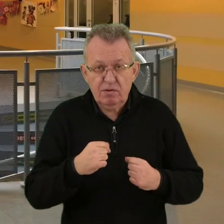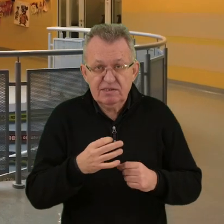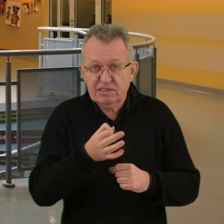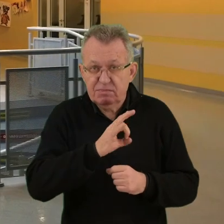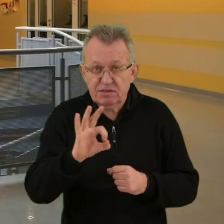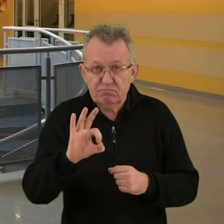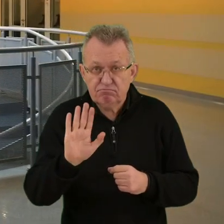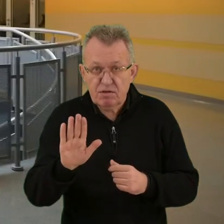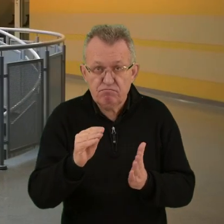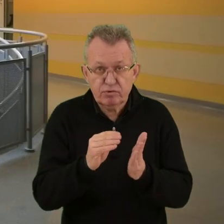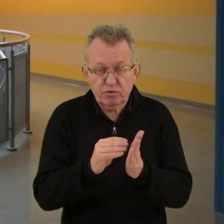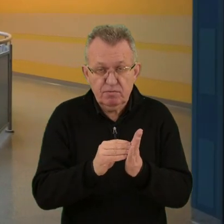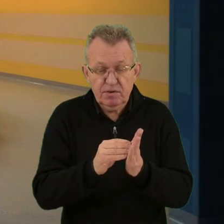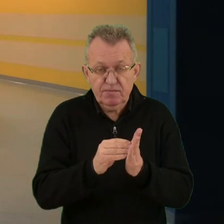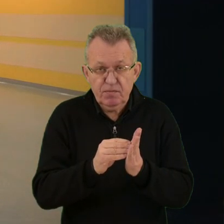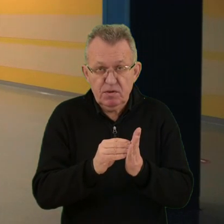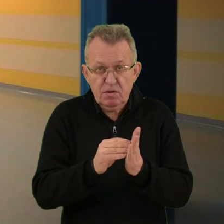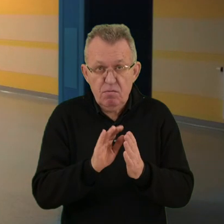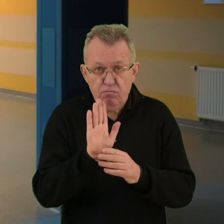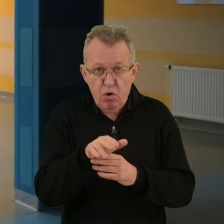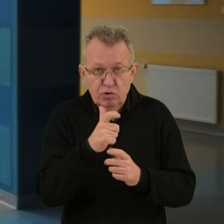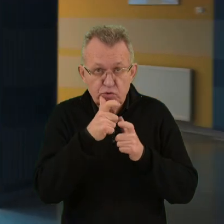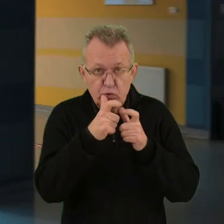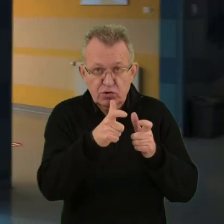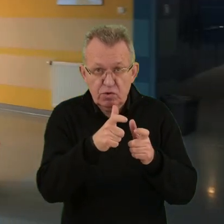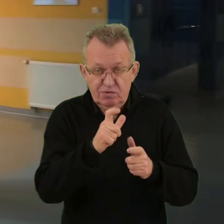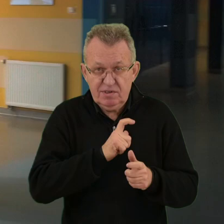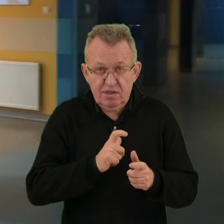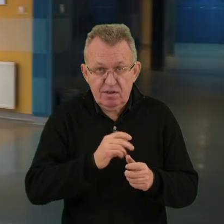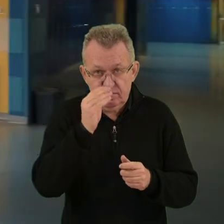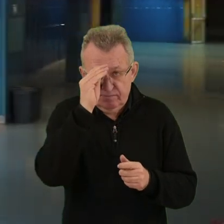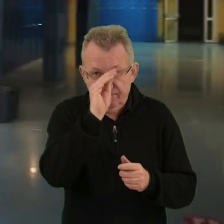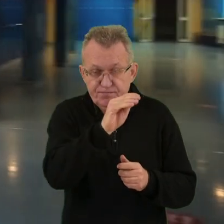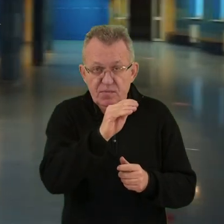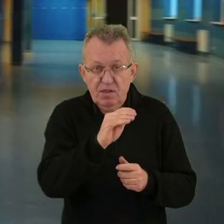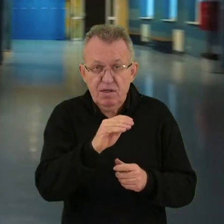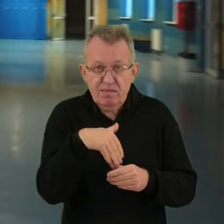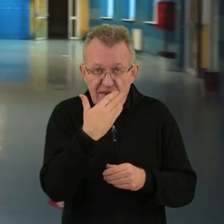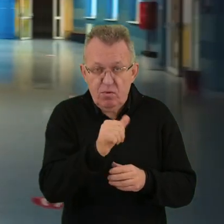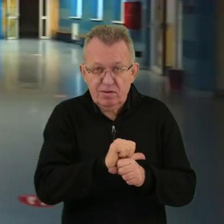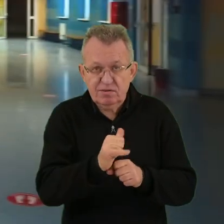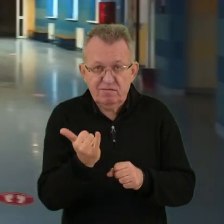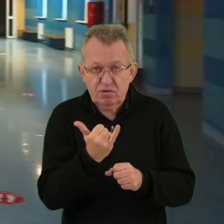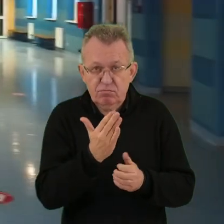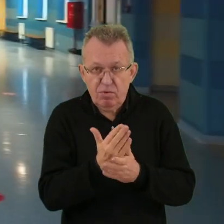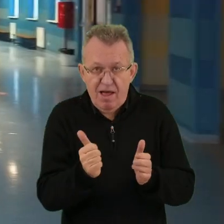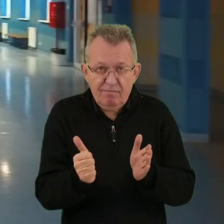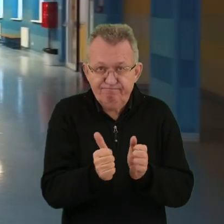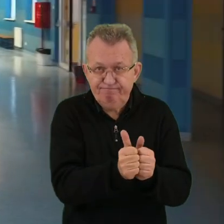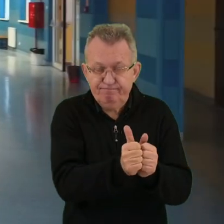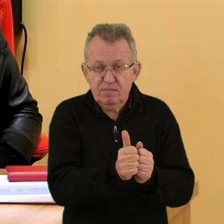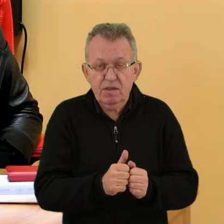ze specjalnymi potrzebami po zgłoszeniu w sekretariacie szkoły przyznawany jest